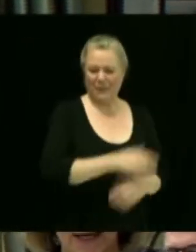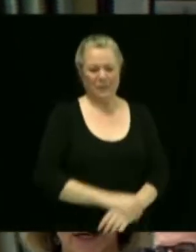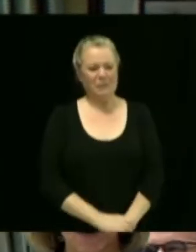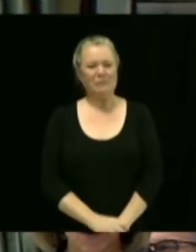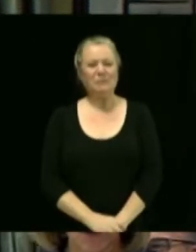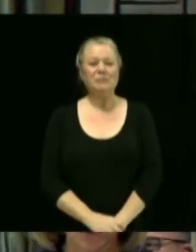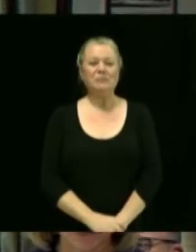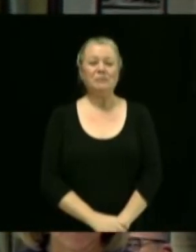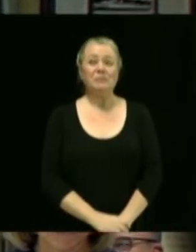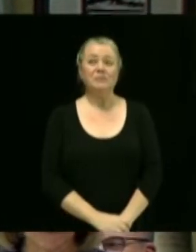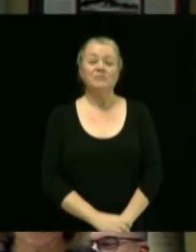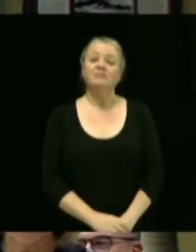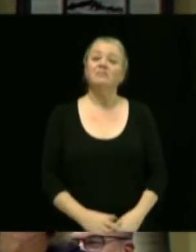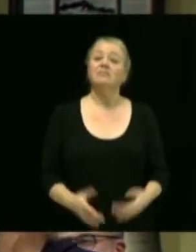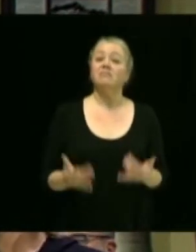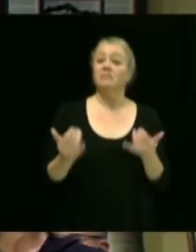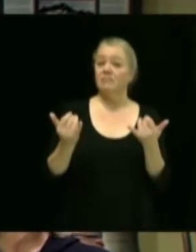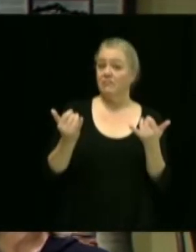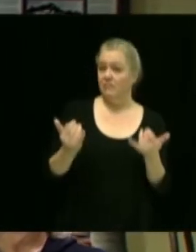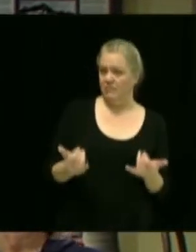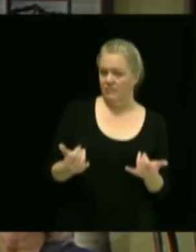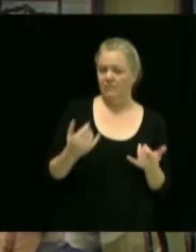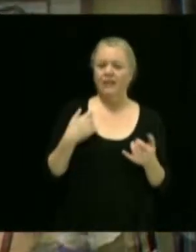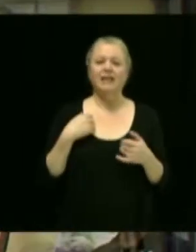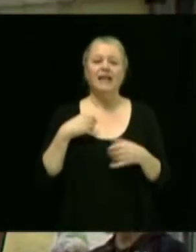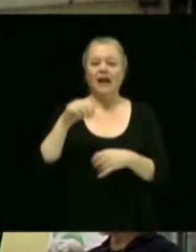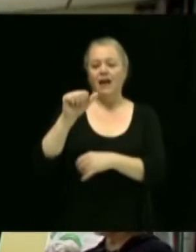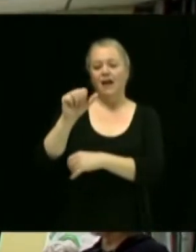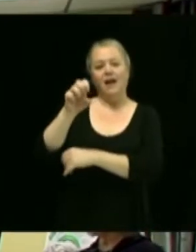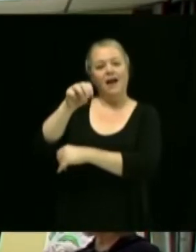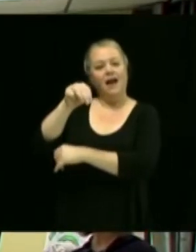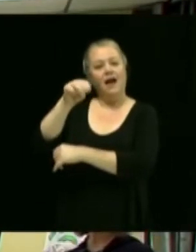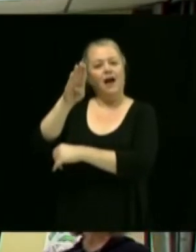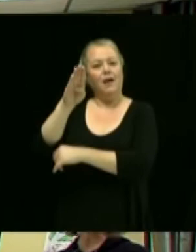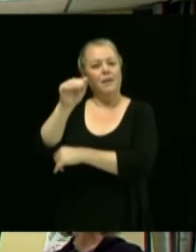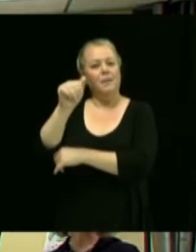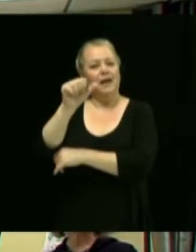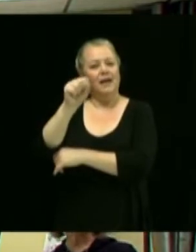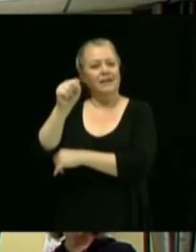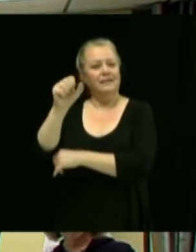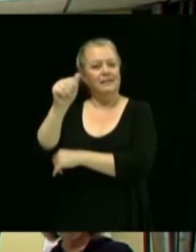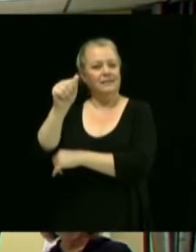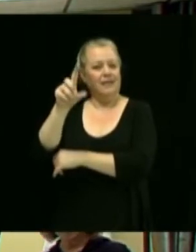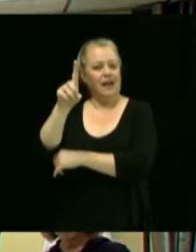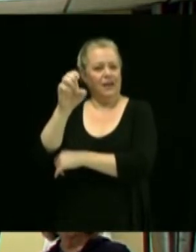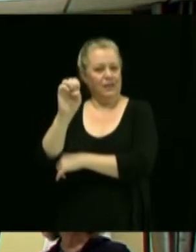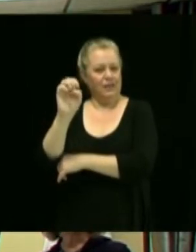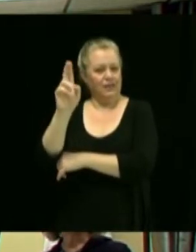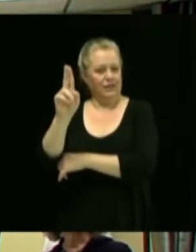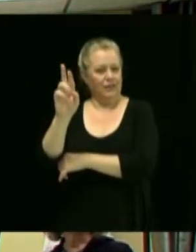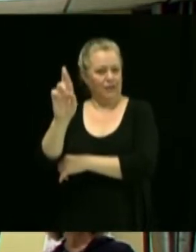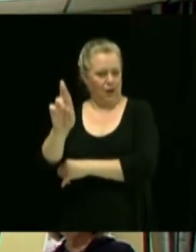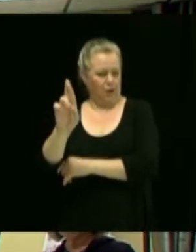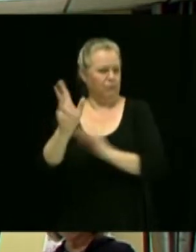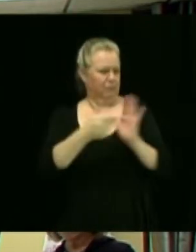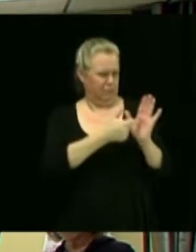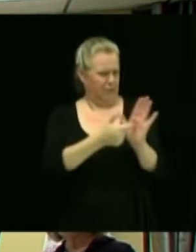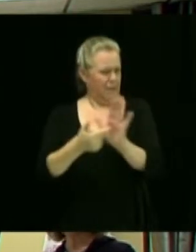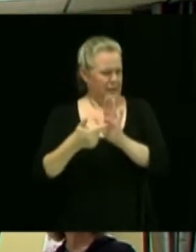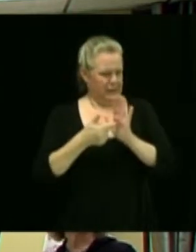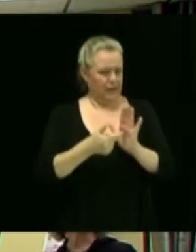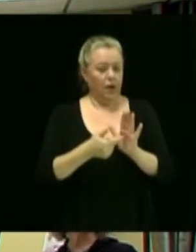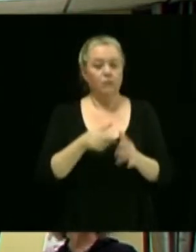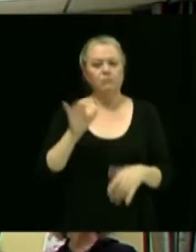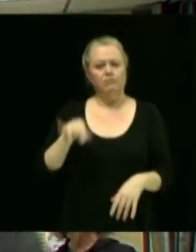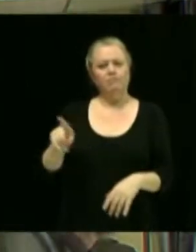Alors, la mention « Ambassadeur » est une distinction spéciale initiée l'année dernière. Elle vise à souligner